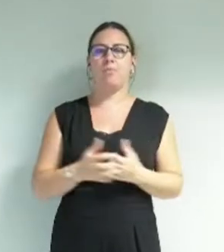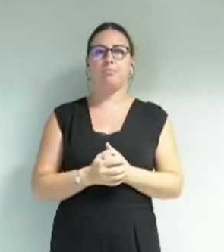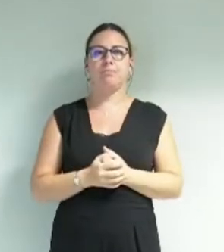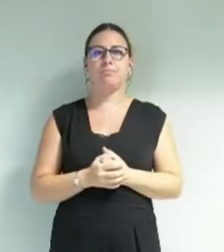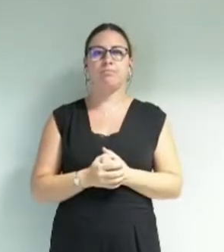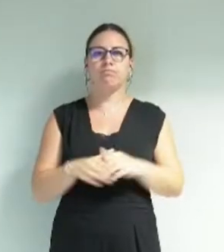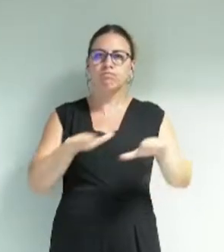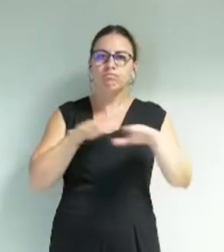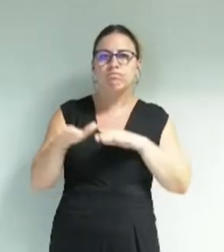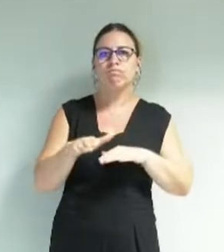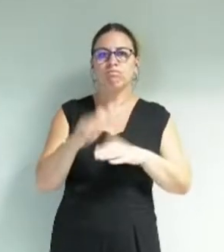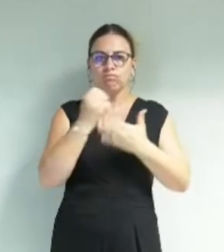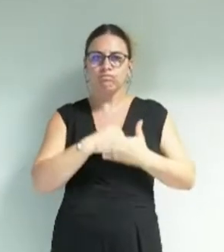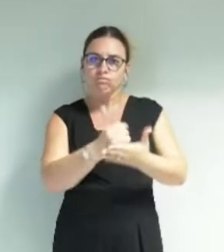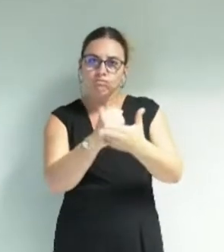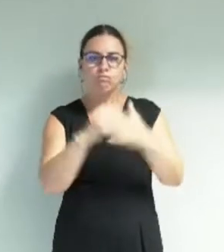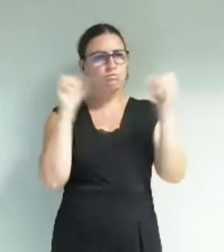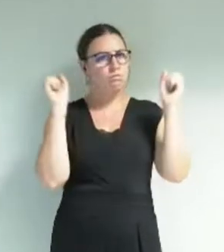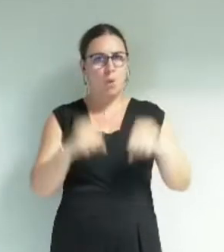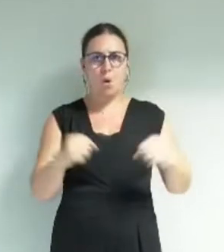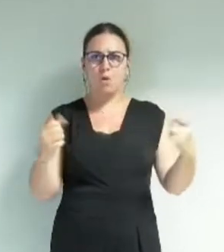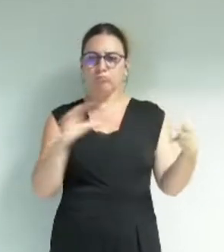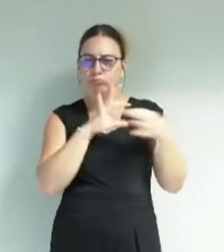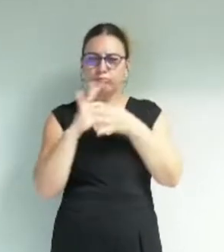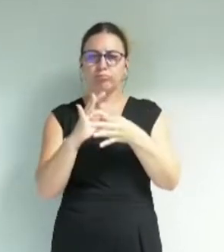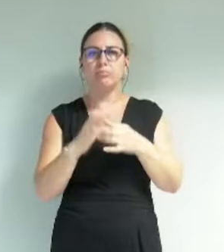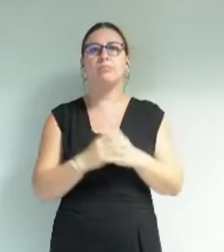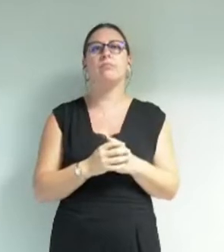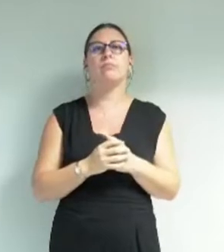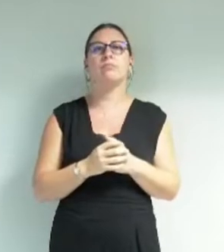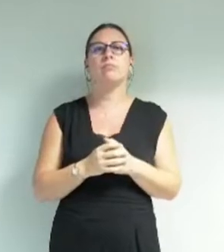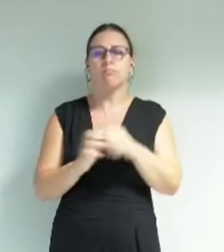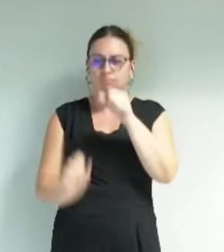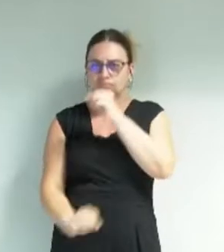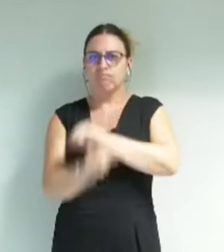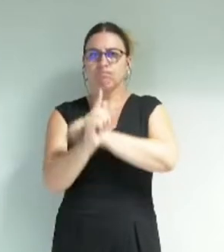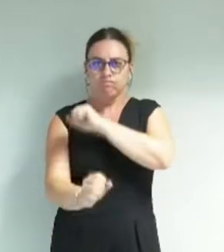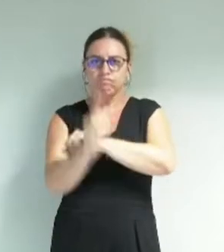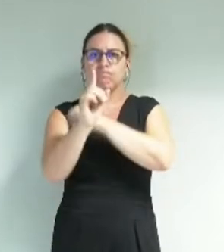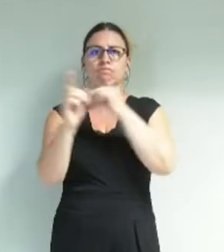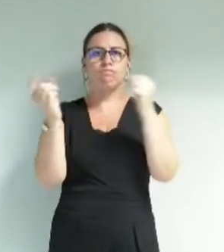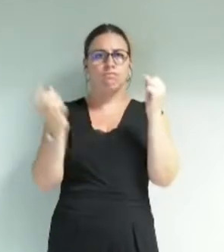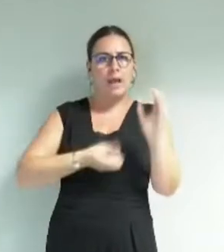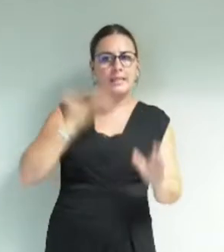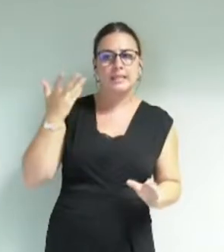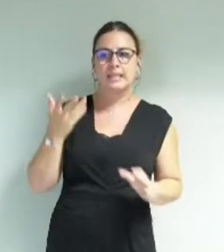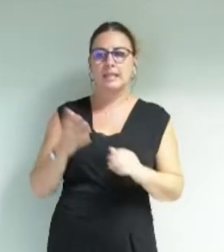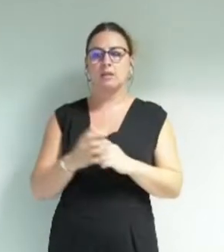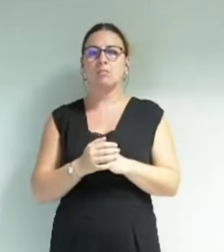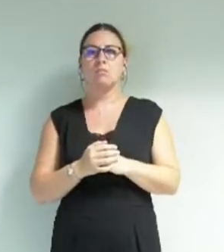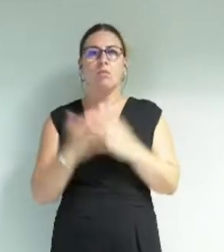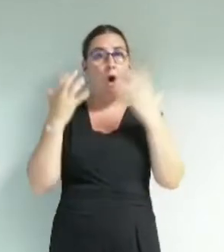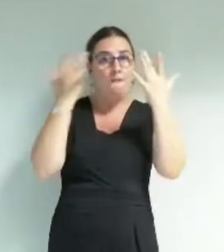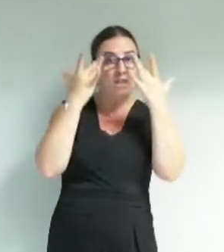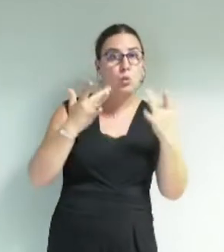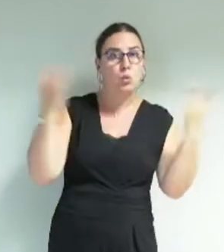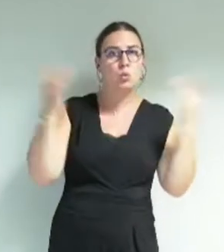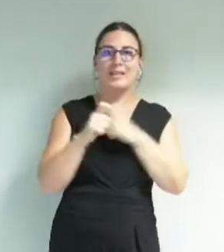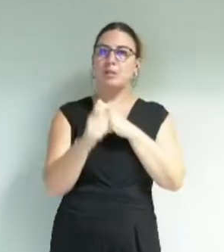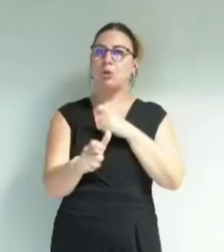Dispositif de soutien clair et opposable, valorisation de l'émergence artistique, dispositif en vie de culture,